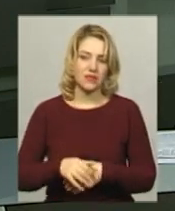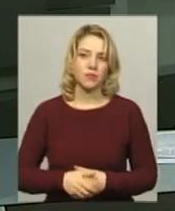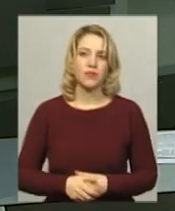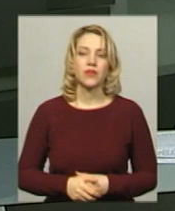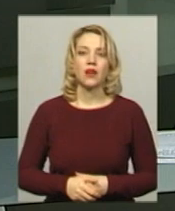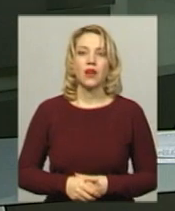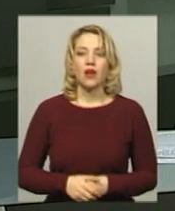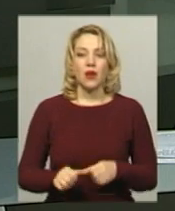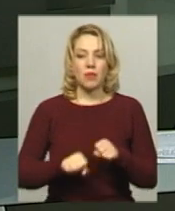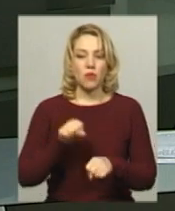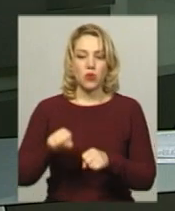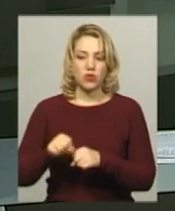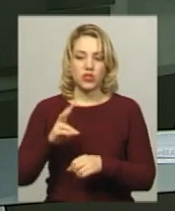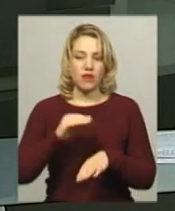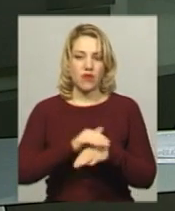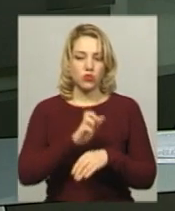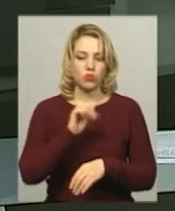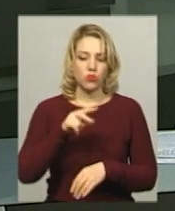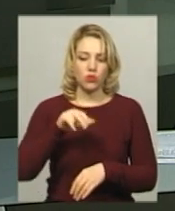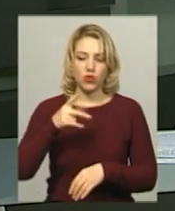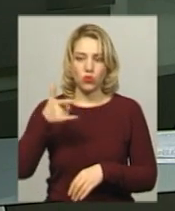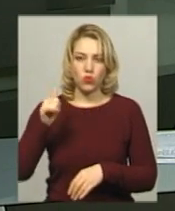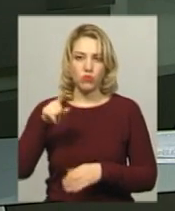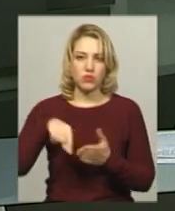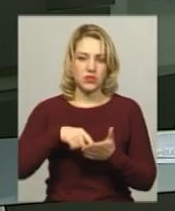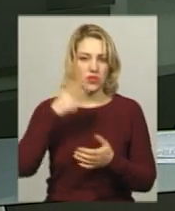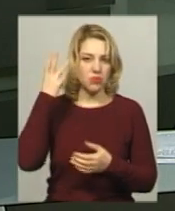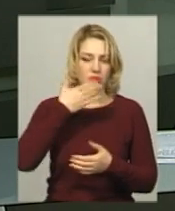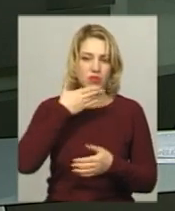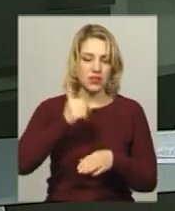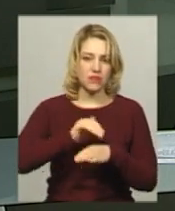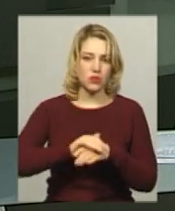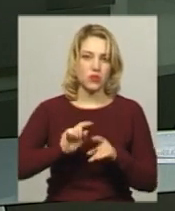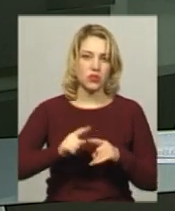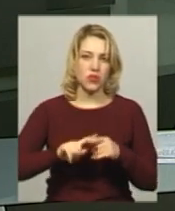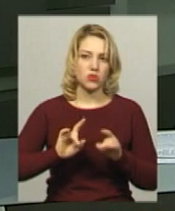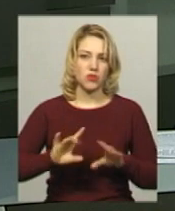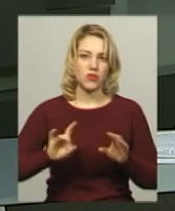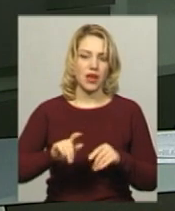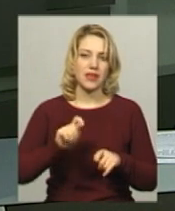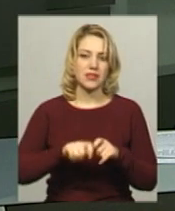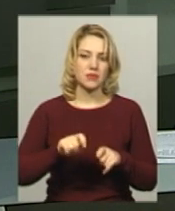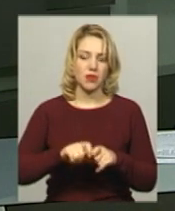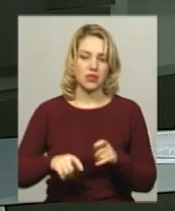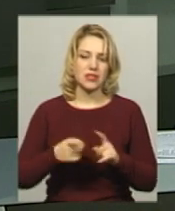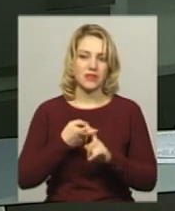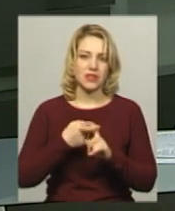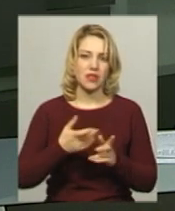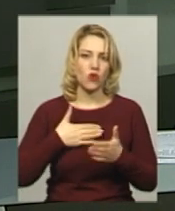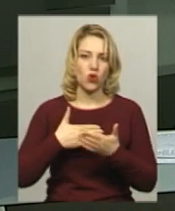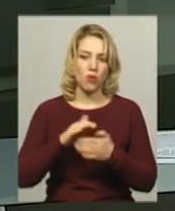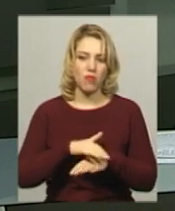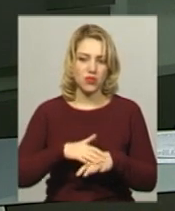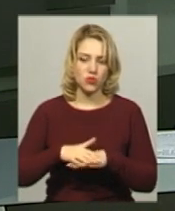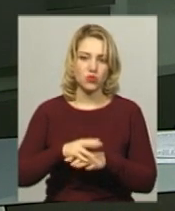Правопорушень за фактом булінгу в місті Хмельницькому не зафіксовано. Про це розповідає інспектор зі зв'язків з громадськістю управління патрульної